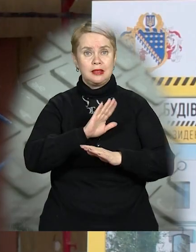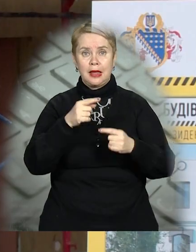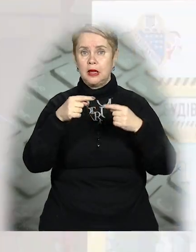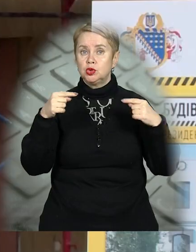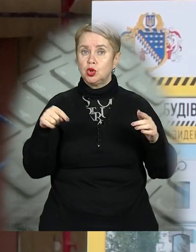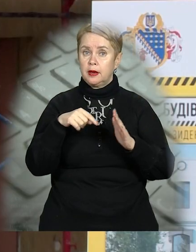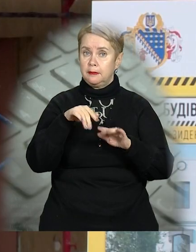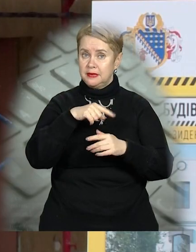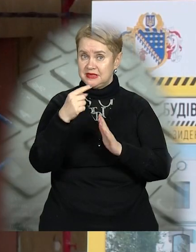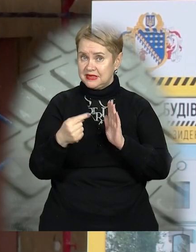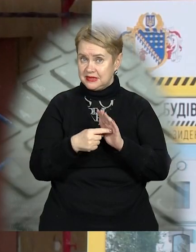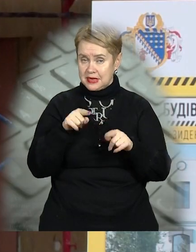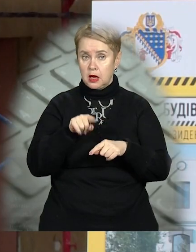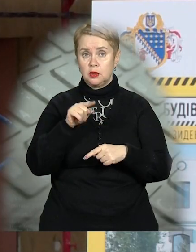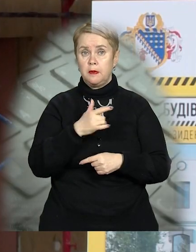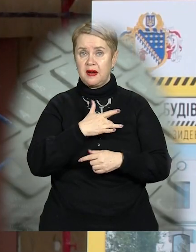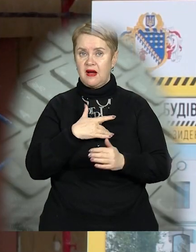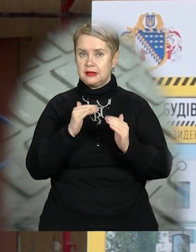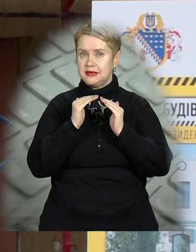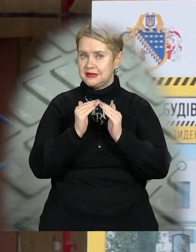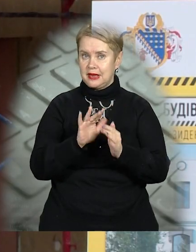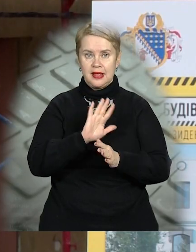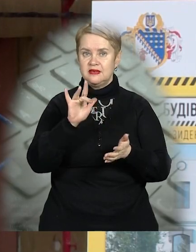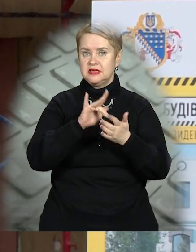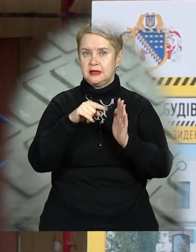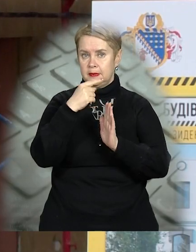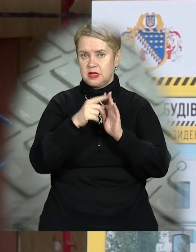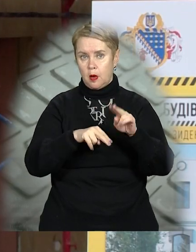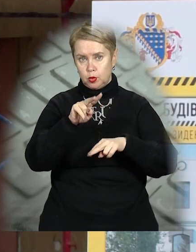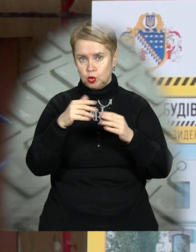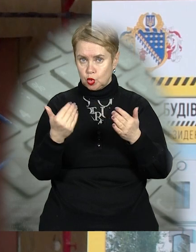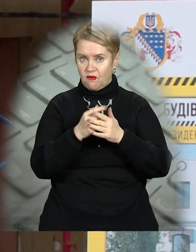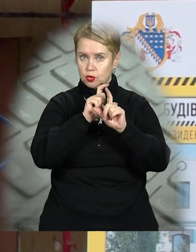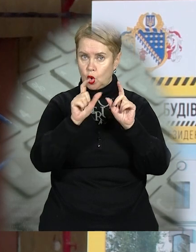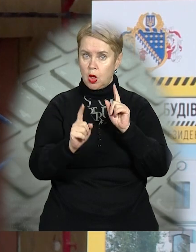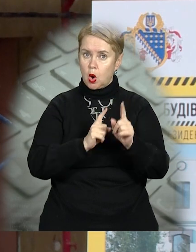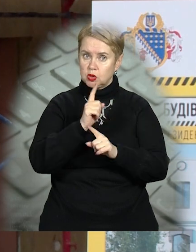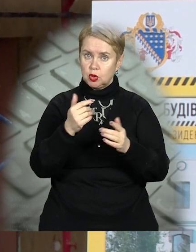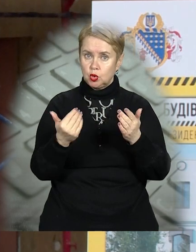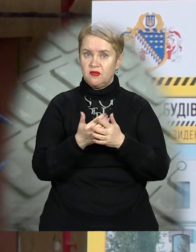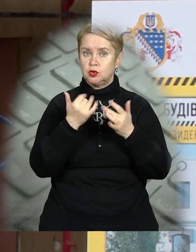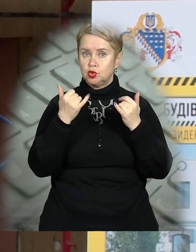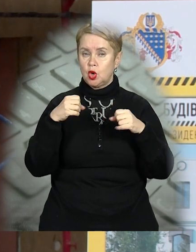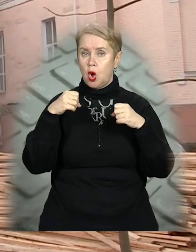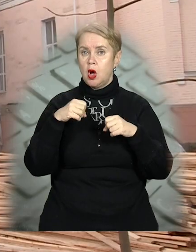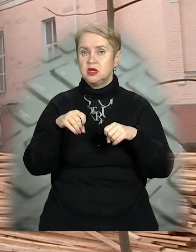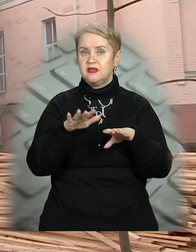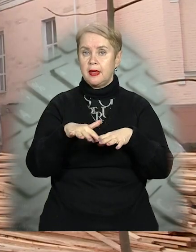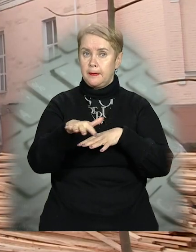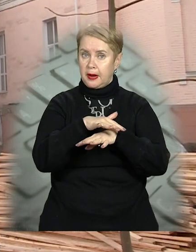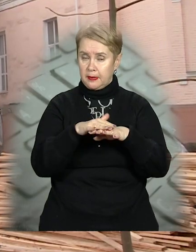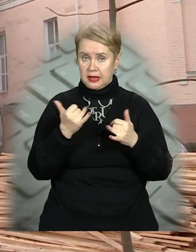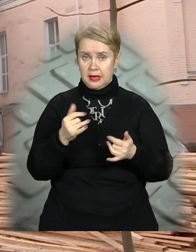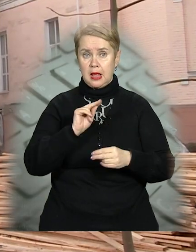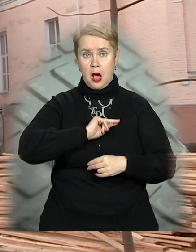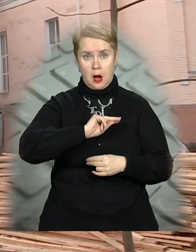інших місцях. Дуже важливо, щоб і в приватному секторі, не в центрі міста будувалися нові школи, реконструювалися нові сучасні освітні приміщення. Нині